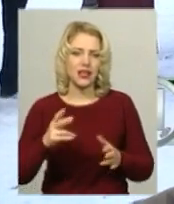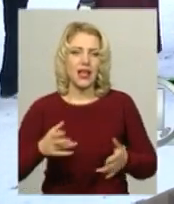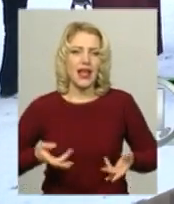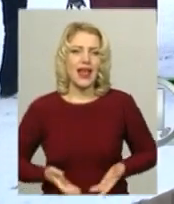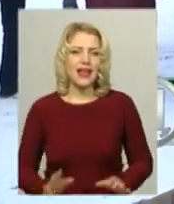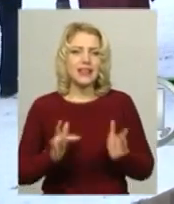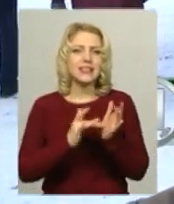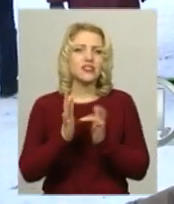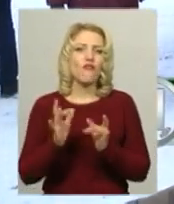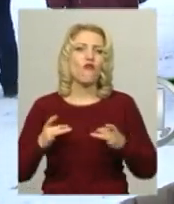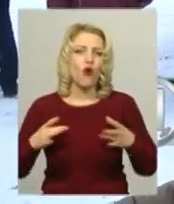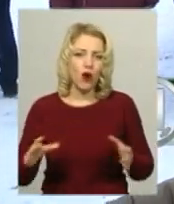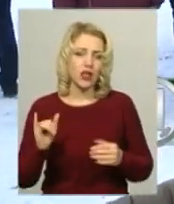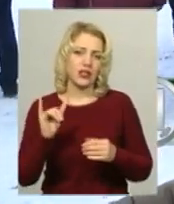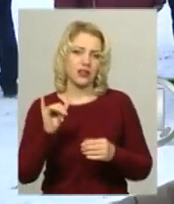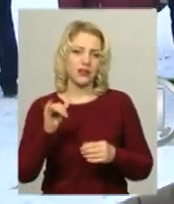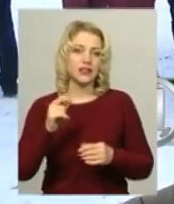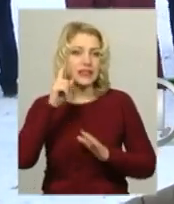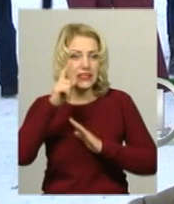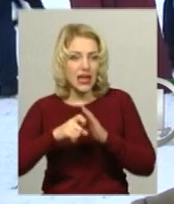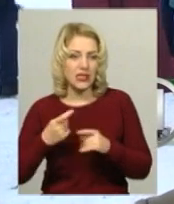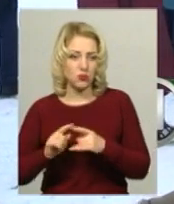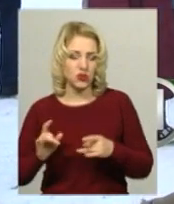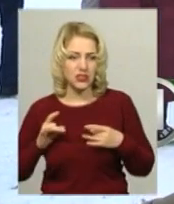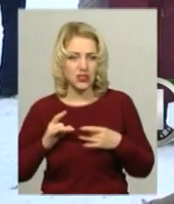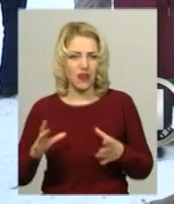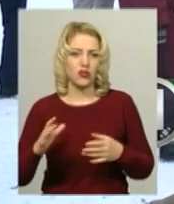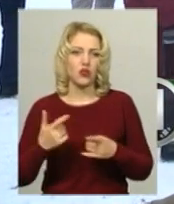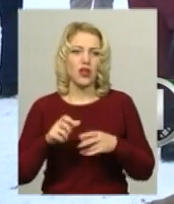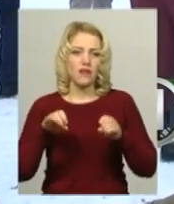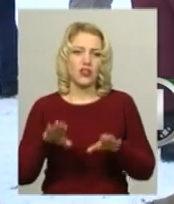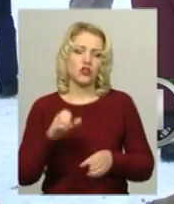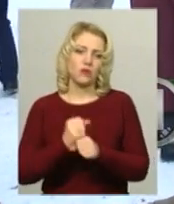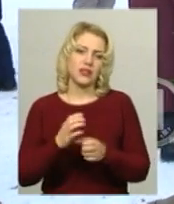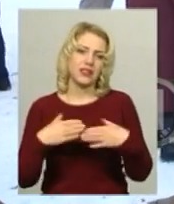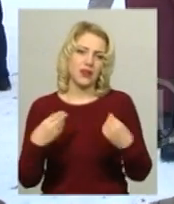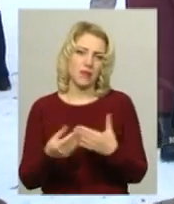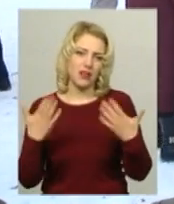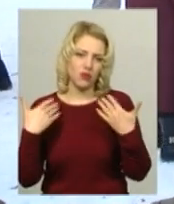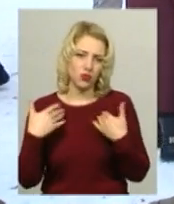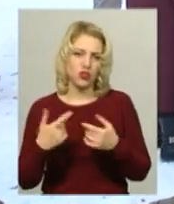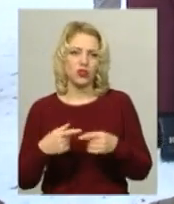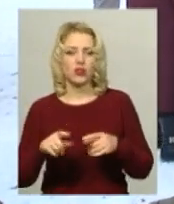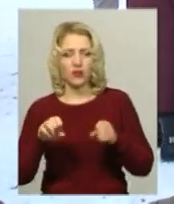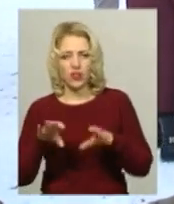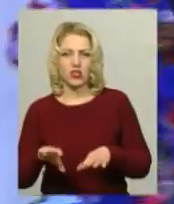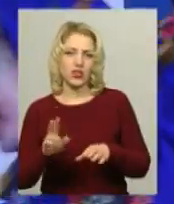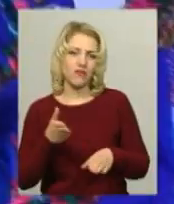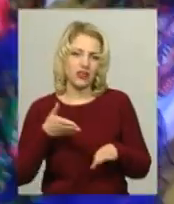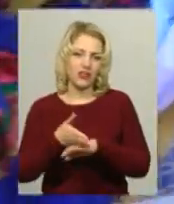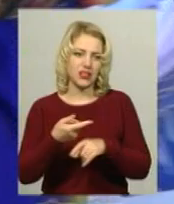дізналися про свято, вирішили в сімейній зробити такий відпочинок, прийти відвідати сім'єю концерт.